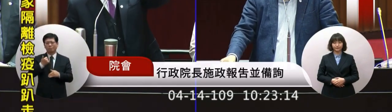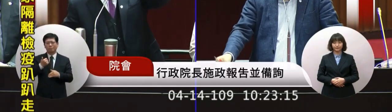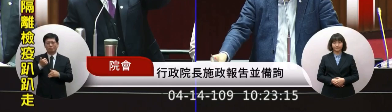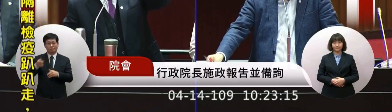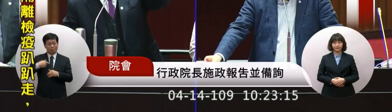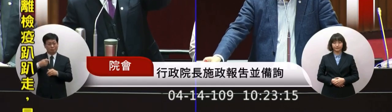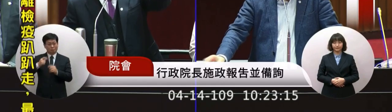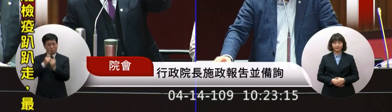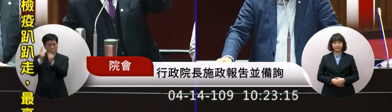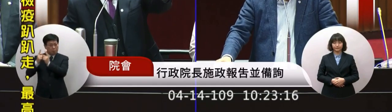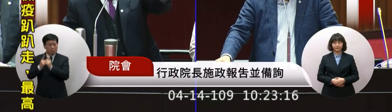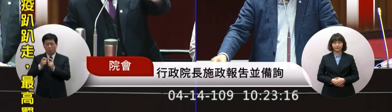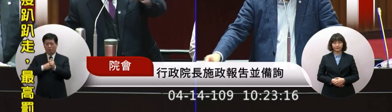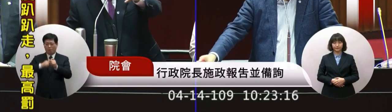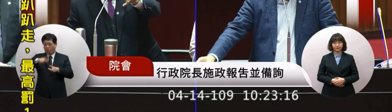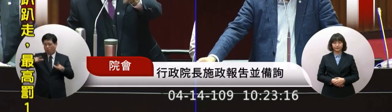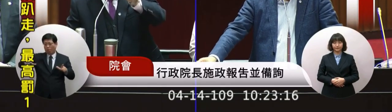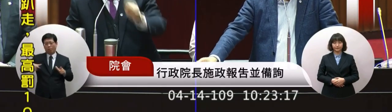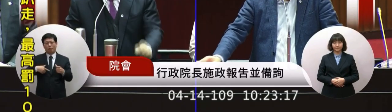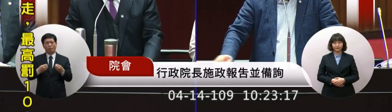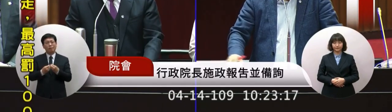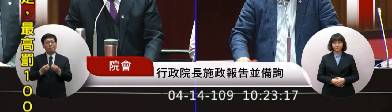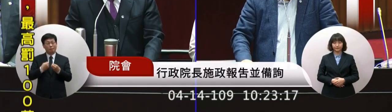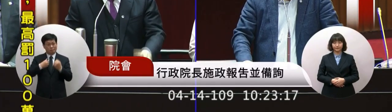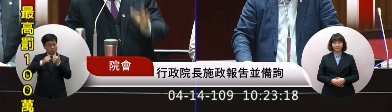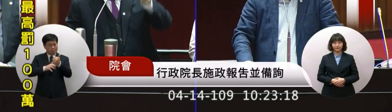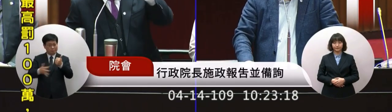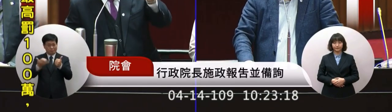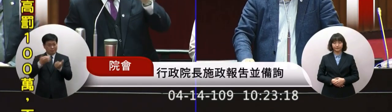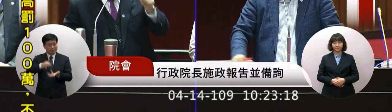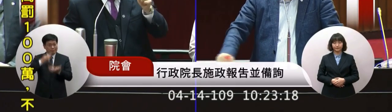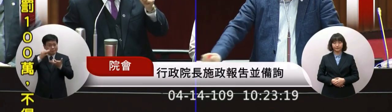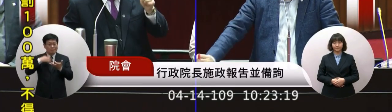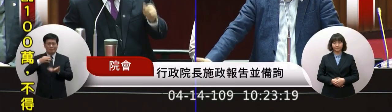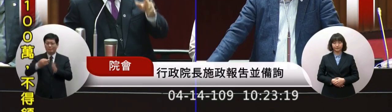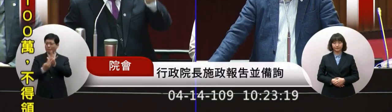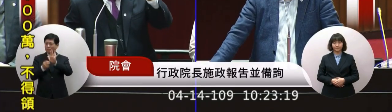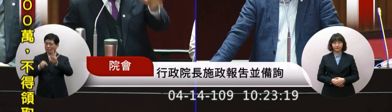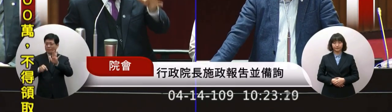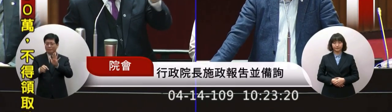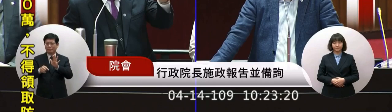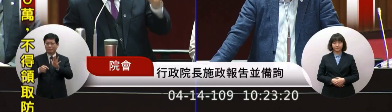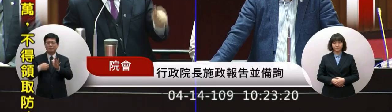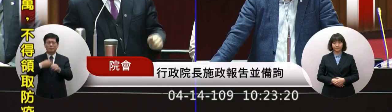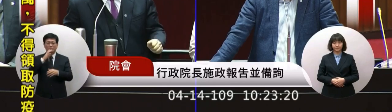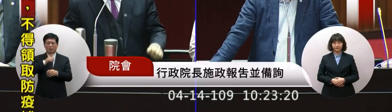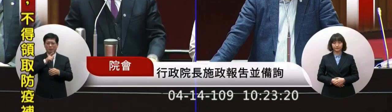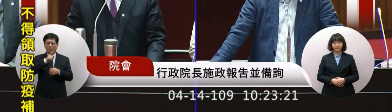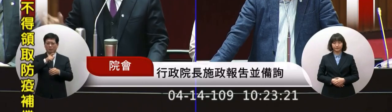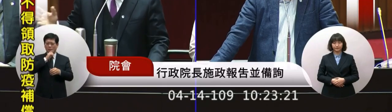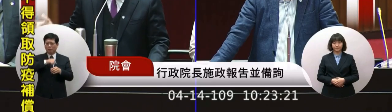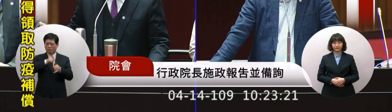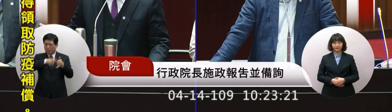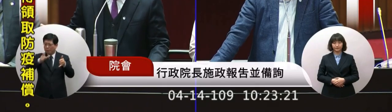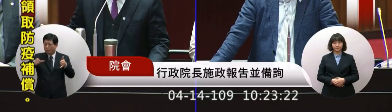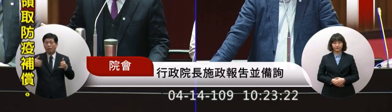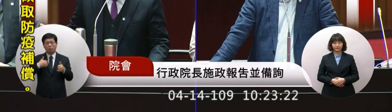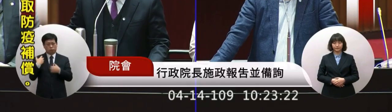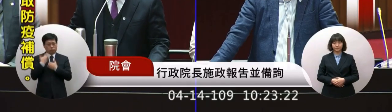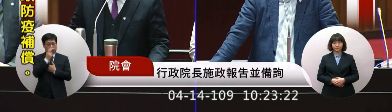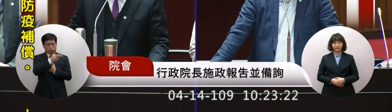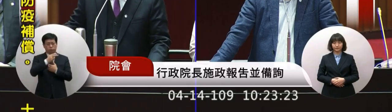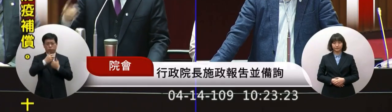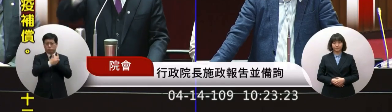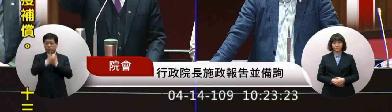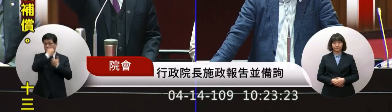各種情況萬千所以委員剛才舉的例子 各種情況我請法務